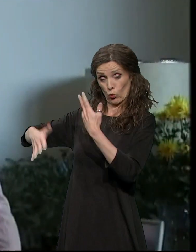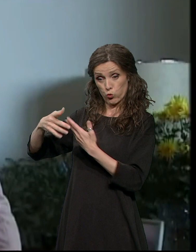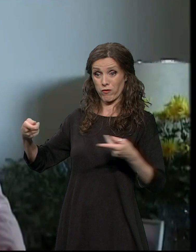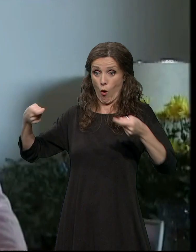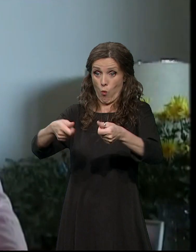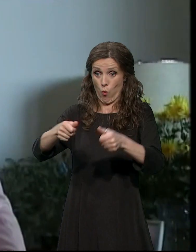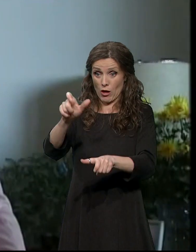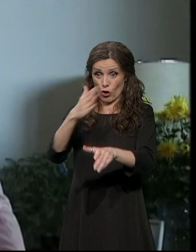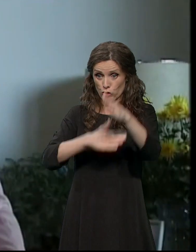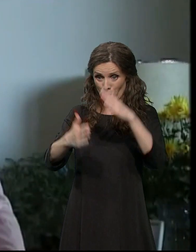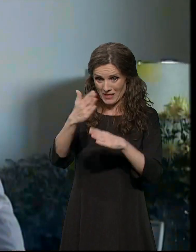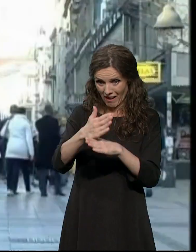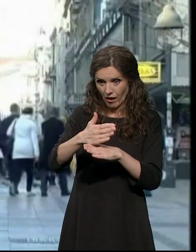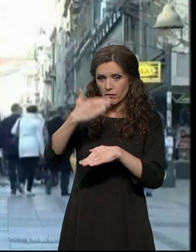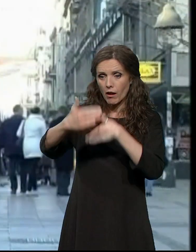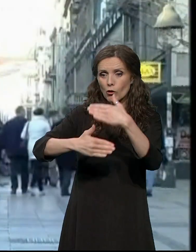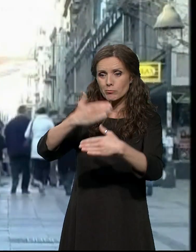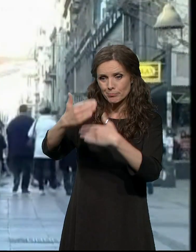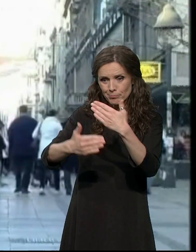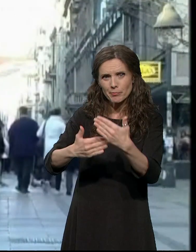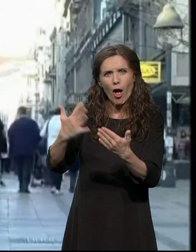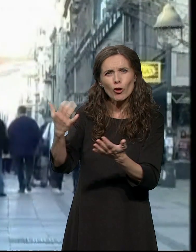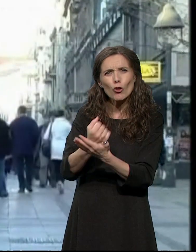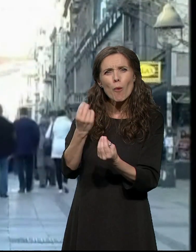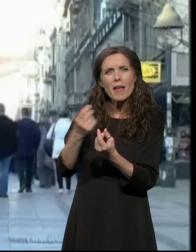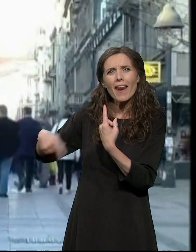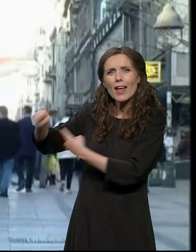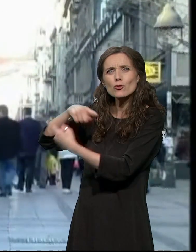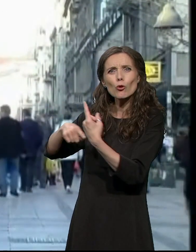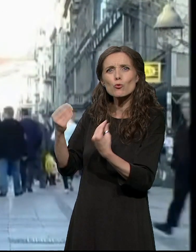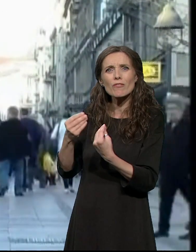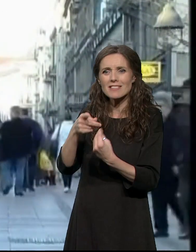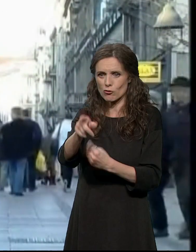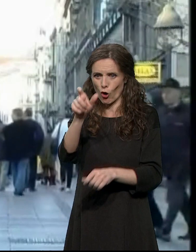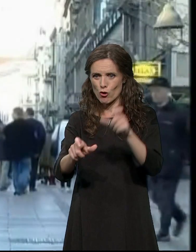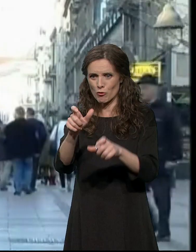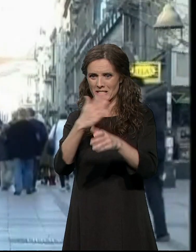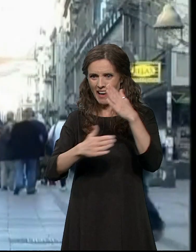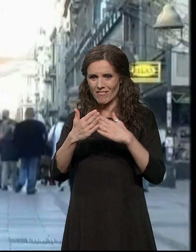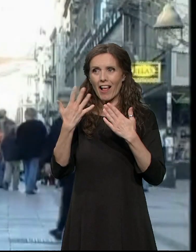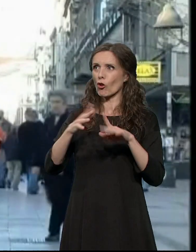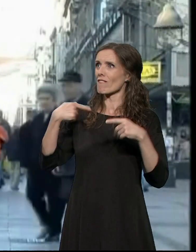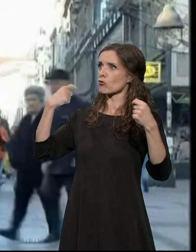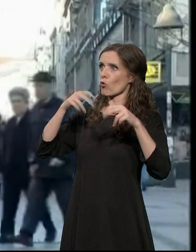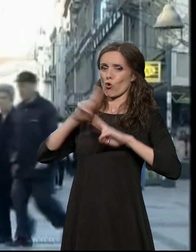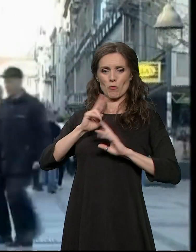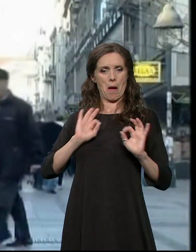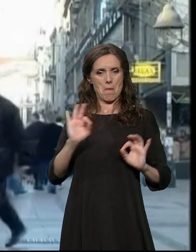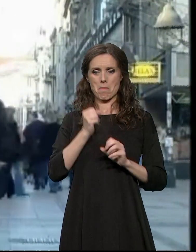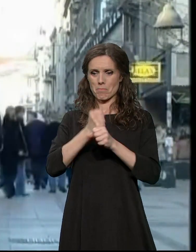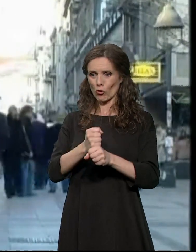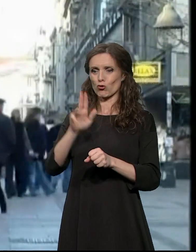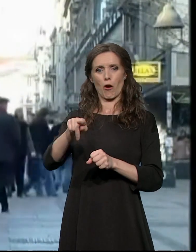ulaganjem društvo može dobiti nazad puno kroz angažovanje tih ljudi, kroz ono što su oni radno